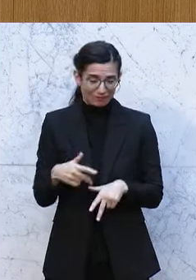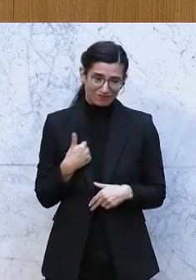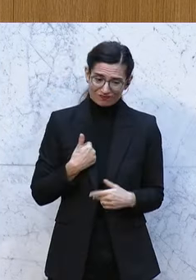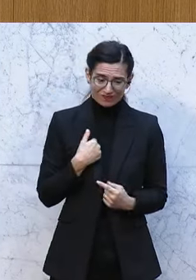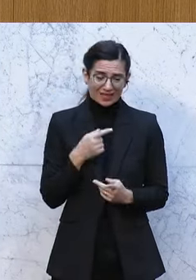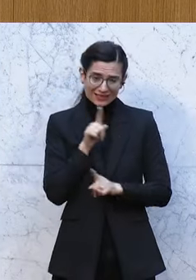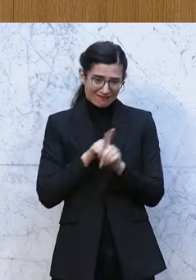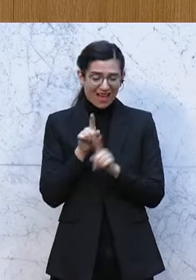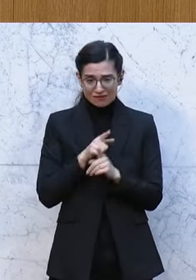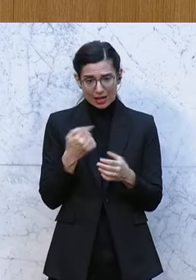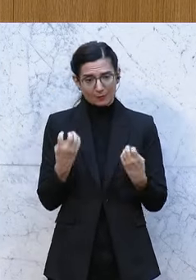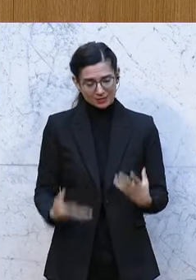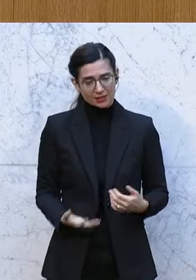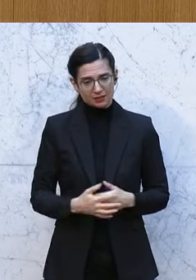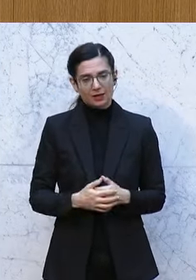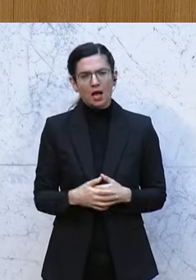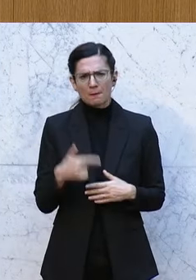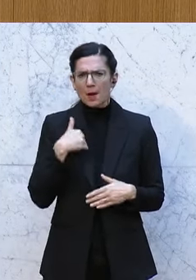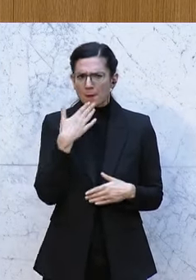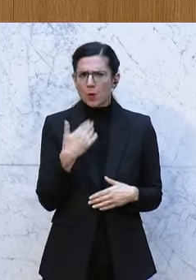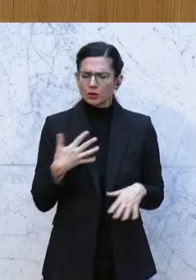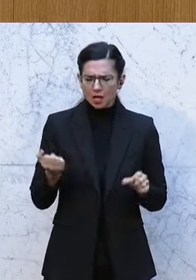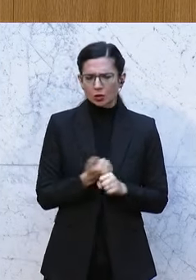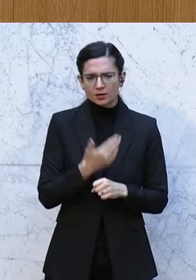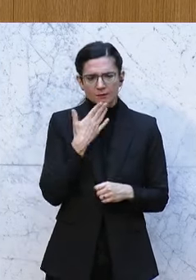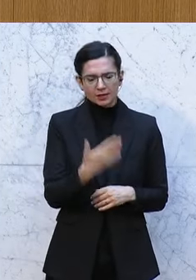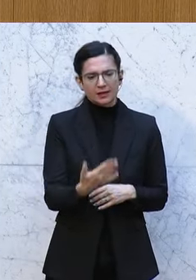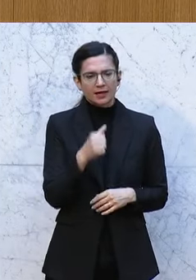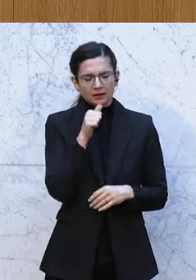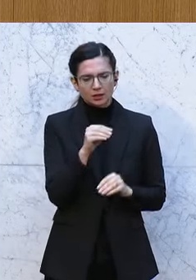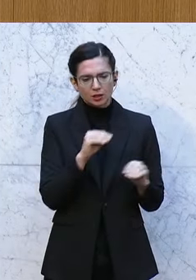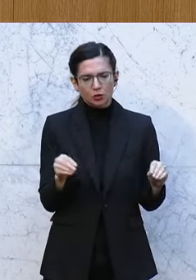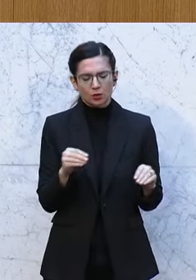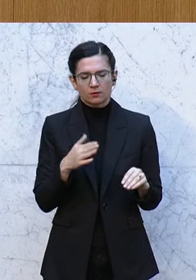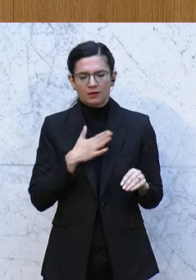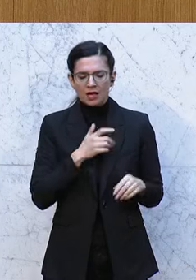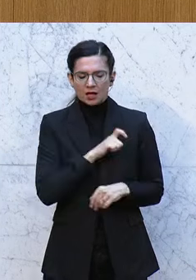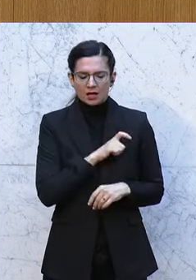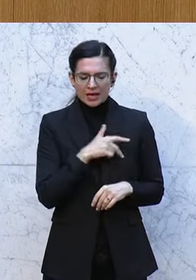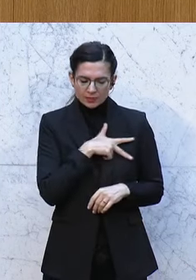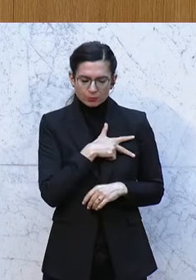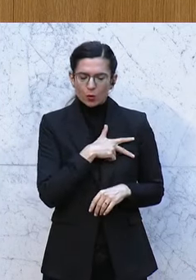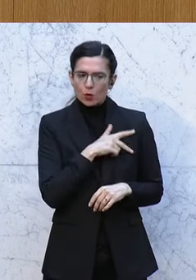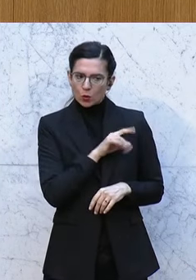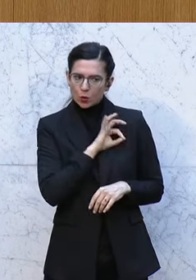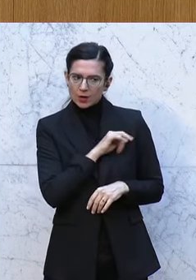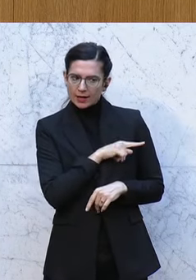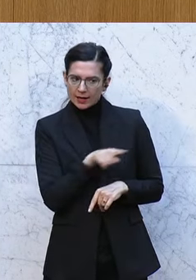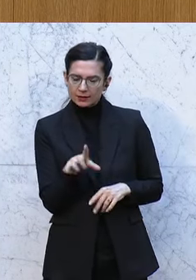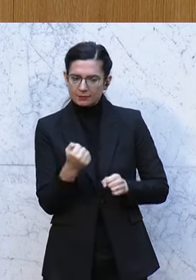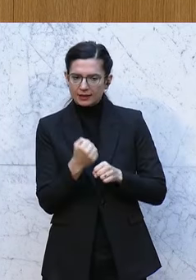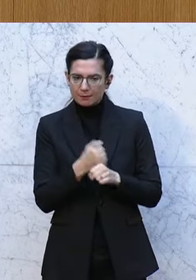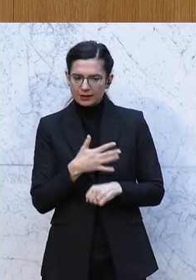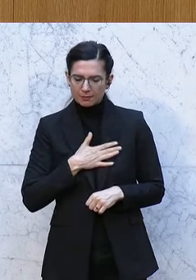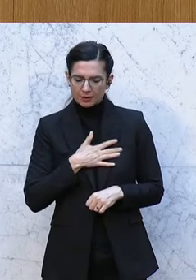meine Zweifel, dass das passieren wird. Aber ich möchte mich trotzdem bedanken, nicht nur bei meinen Fraktionskolleginnen und Kollegen und bei den Mitarbeitern